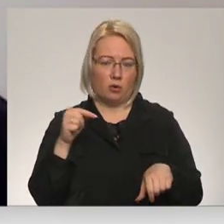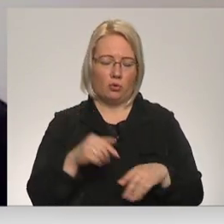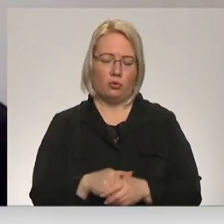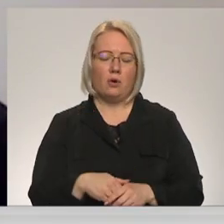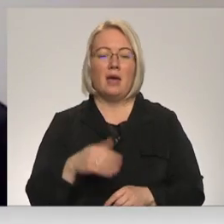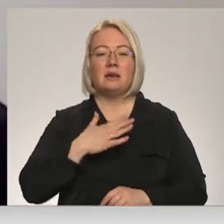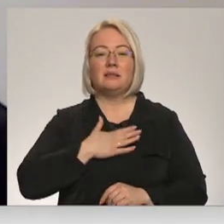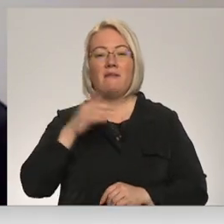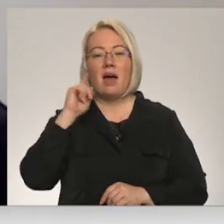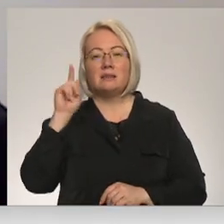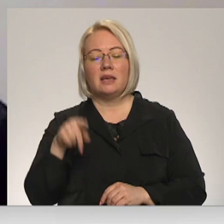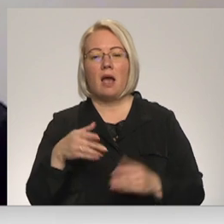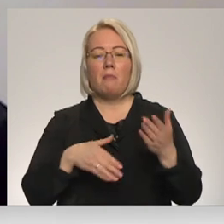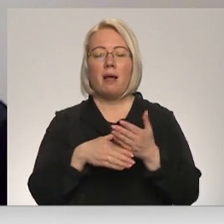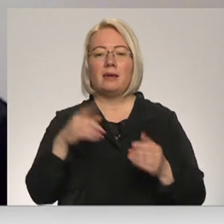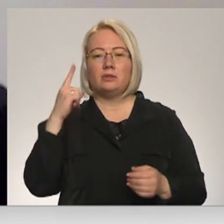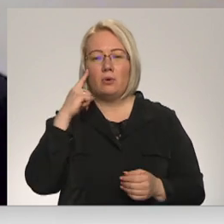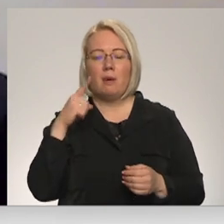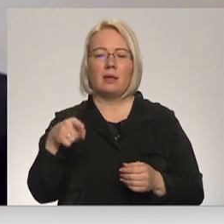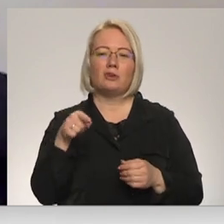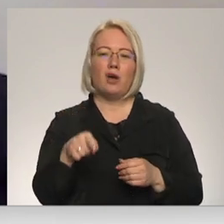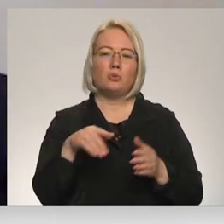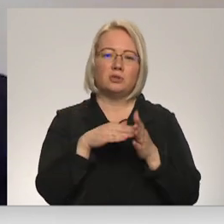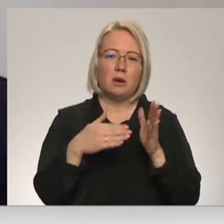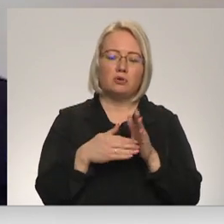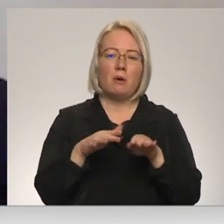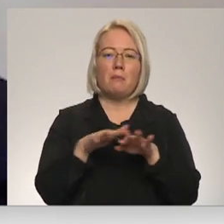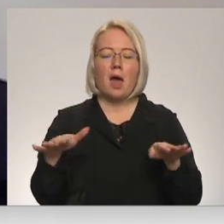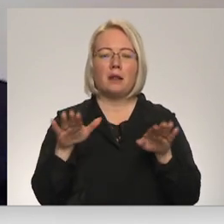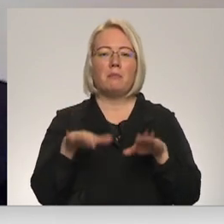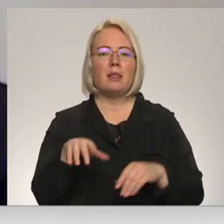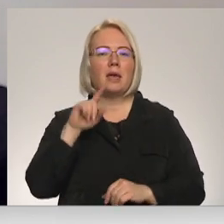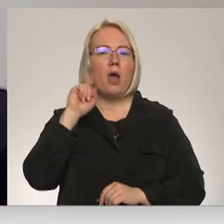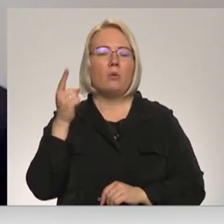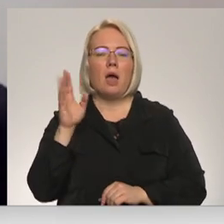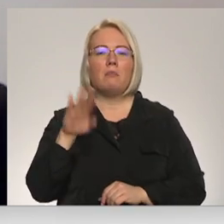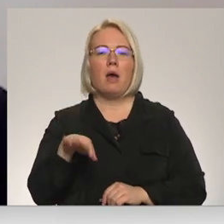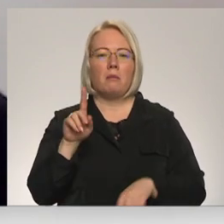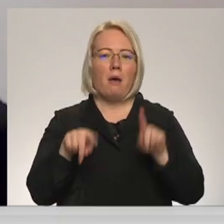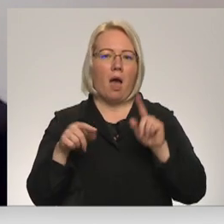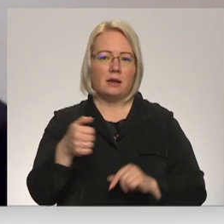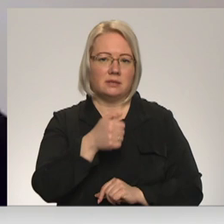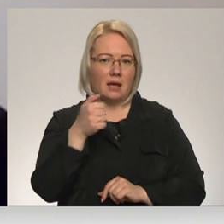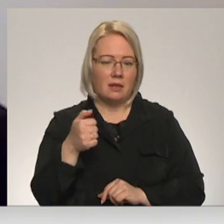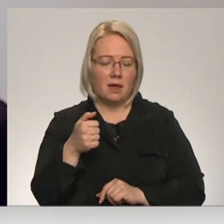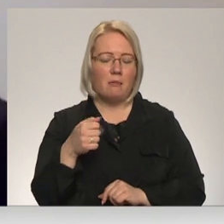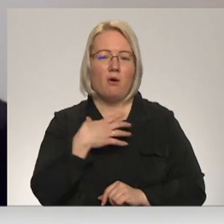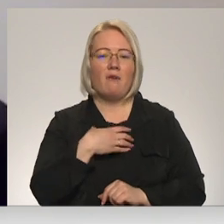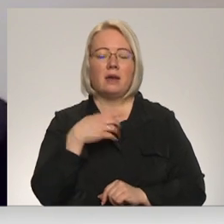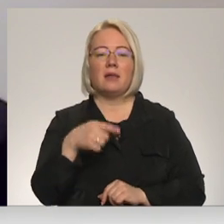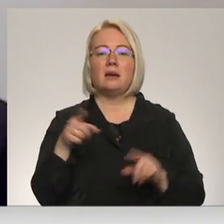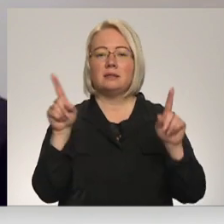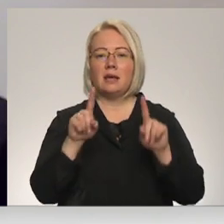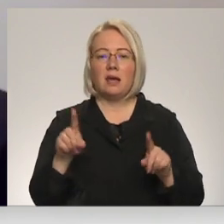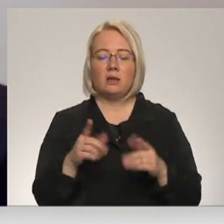varbūt par to palīdz domāt, ka bērni šādos stresa apstākļos ir kā kļūst jaunāki par pāris gadiem. Un viņiem vajag tās lietas, ko